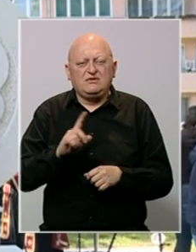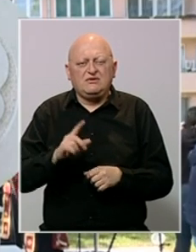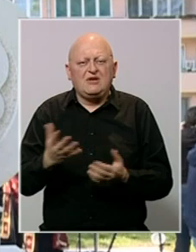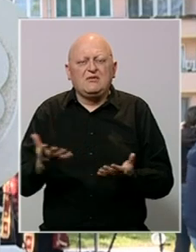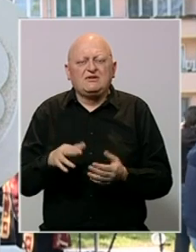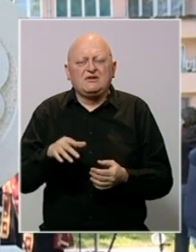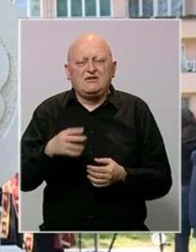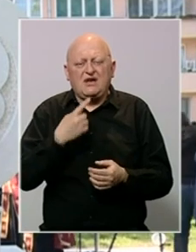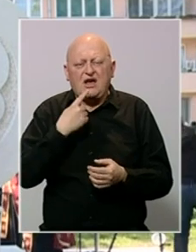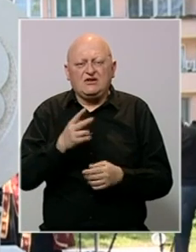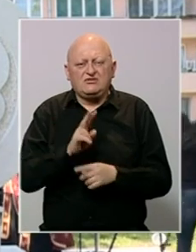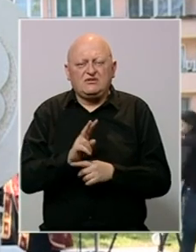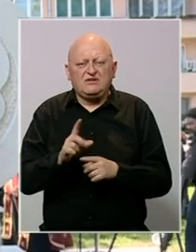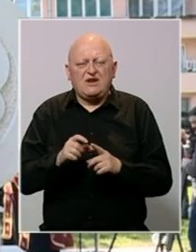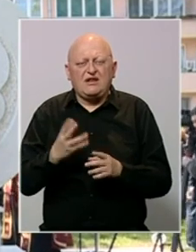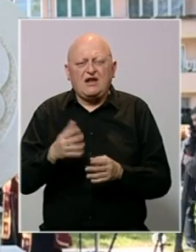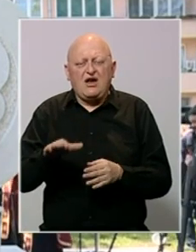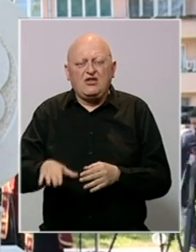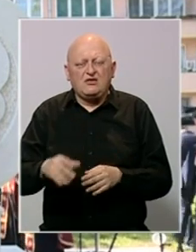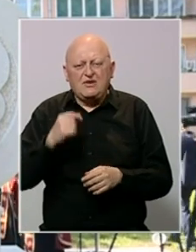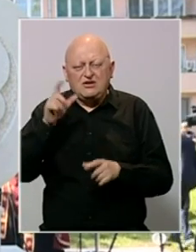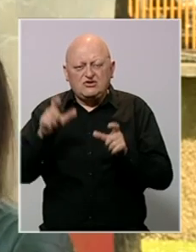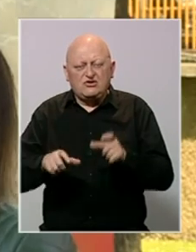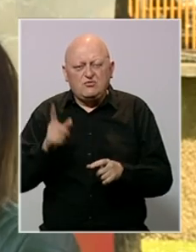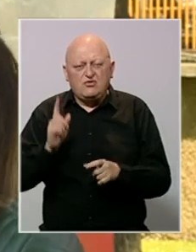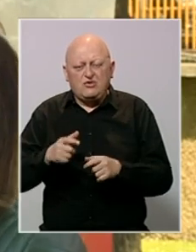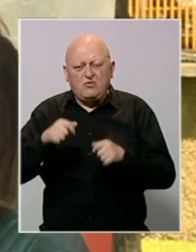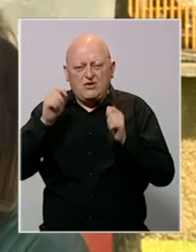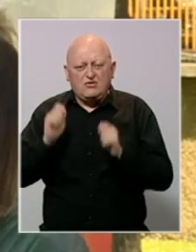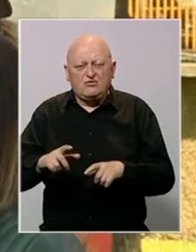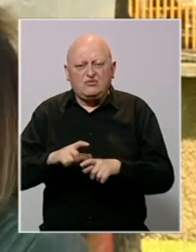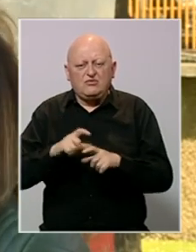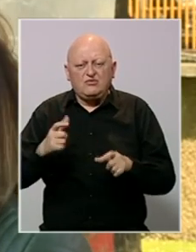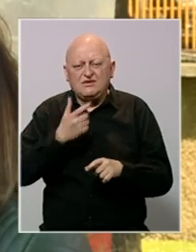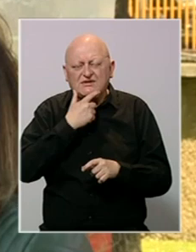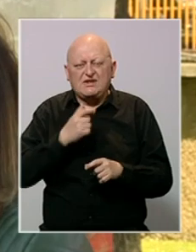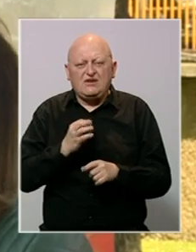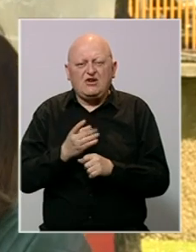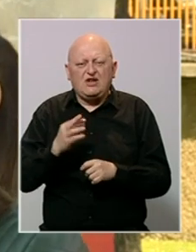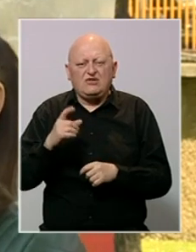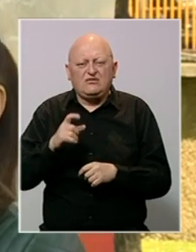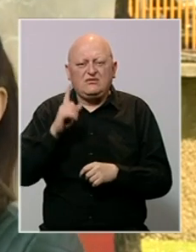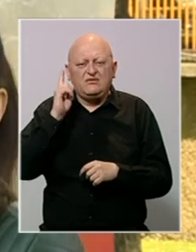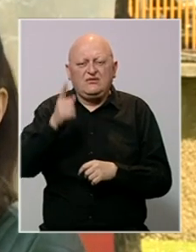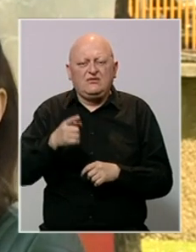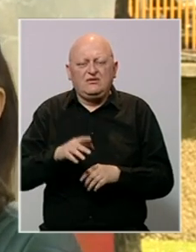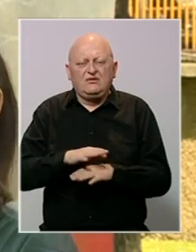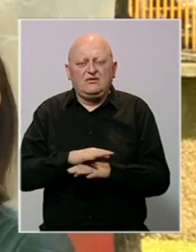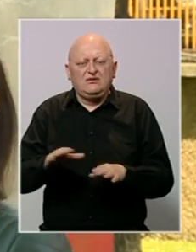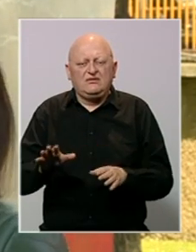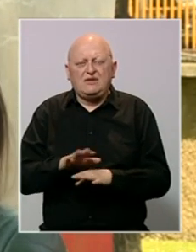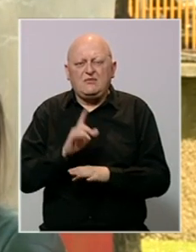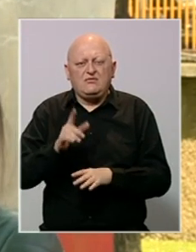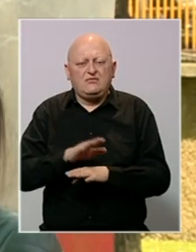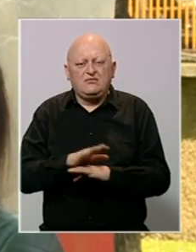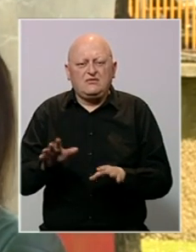se gdje, svjedoči tako Dragana, koja je kao djete sa roditeljima morala napustiti dom u staroj Gradišci. Tamo stvarno ništa.